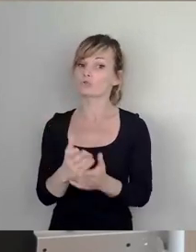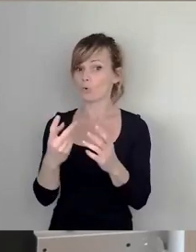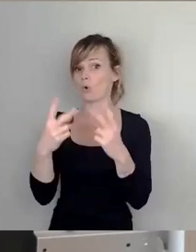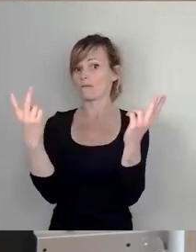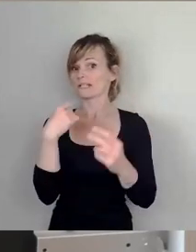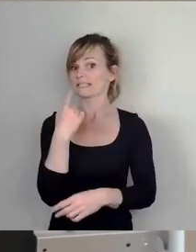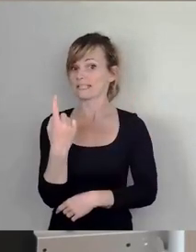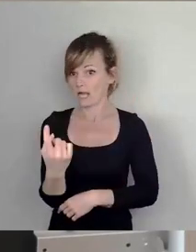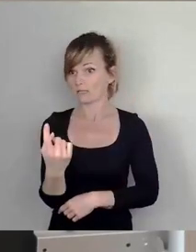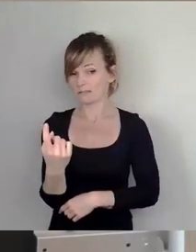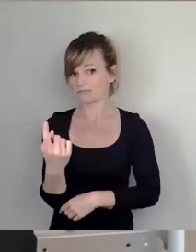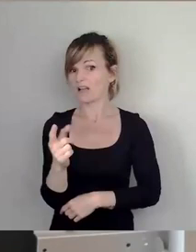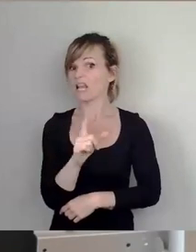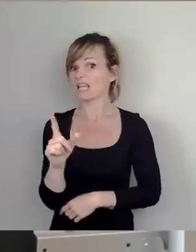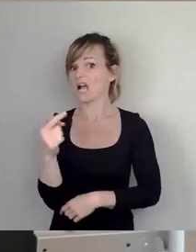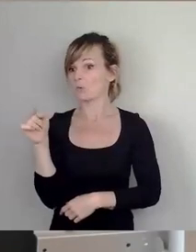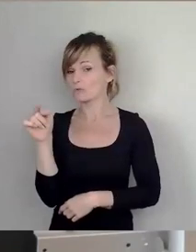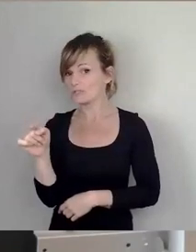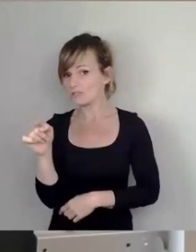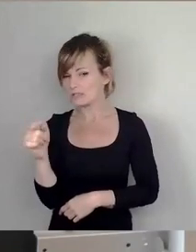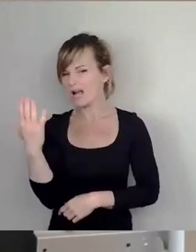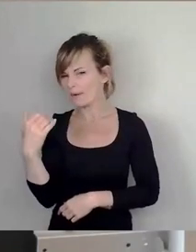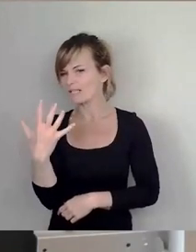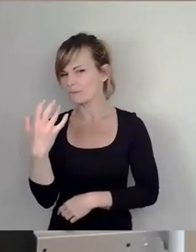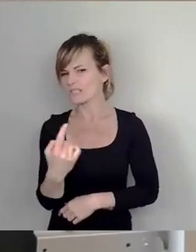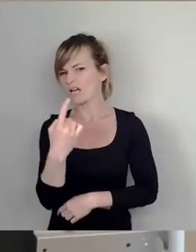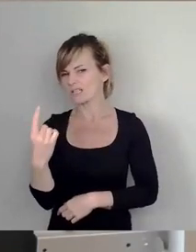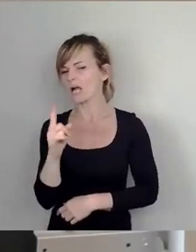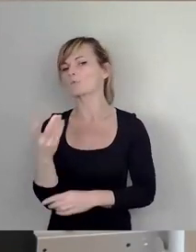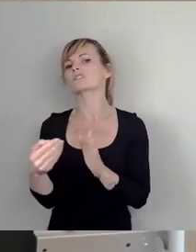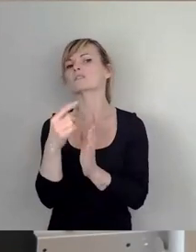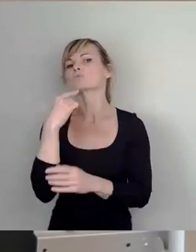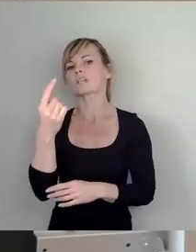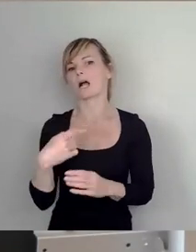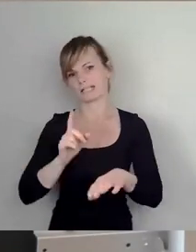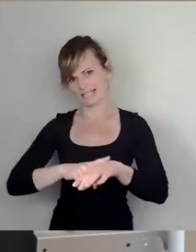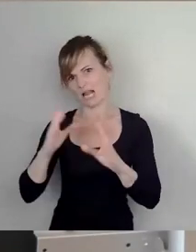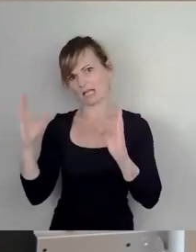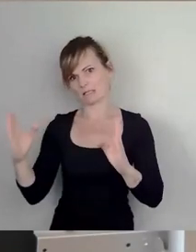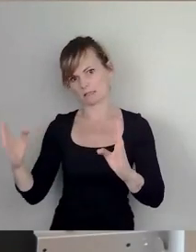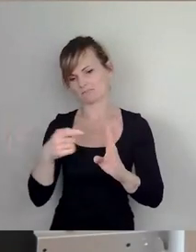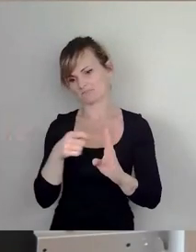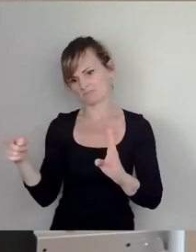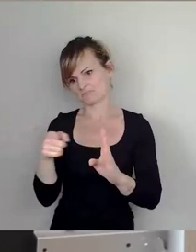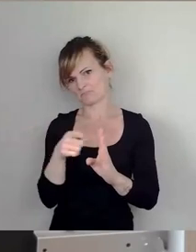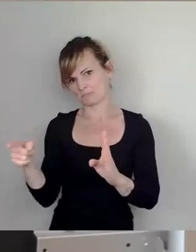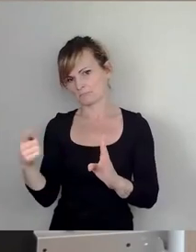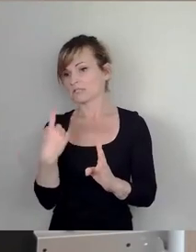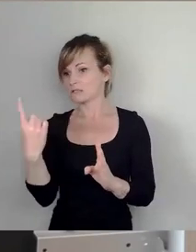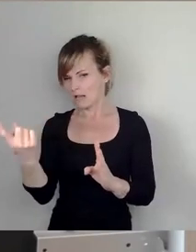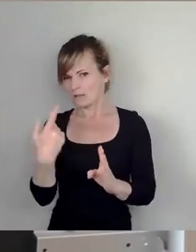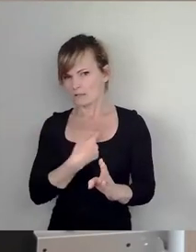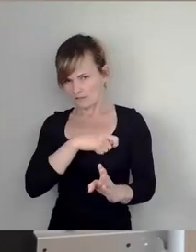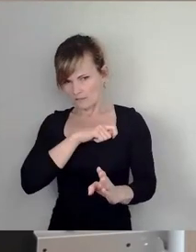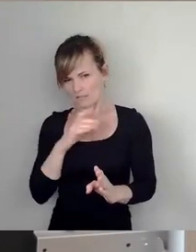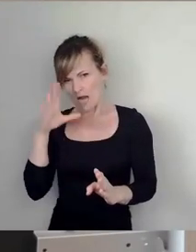dass also lehrgründig in den 50er Jahren, das muss man auch dazu sagen, den Zeitraum als geheimer Informant geführt worden ist,